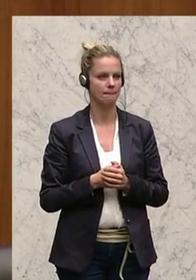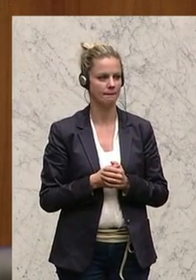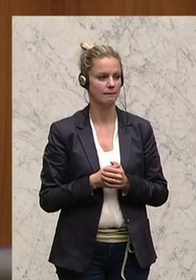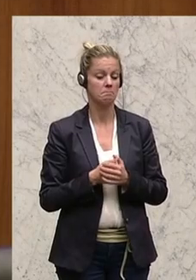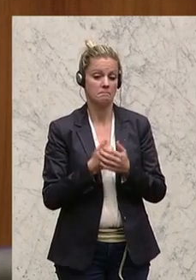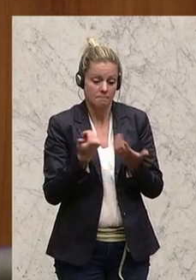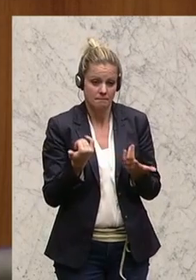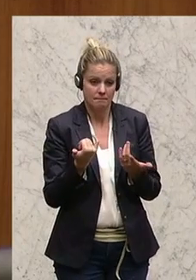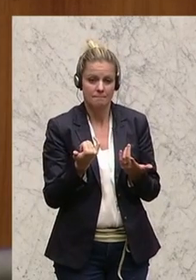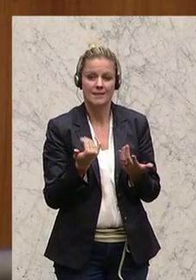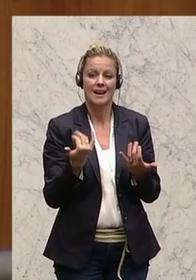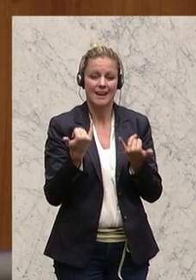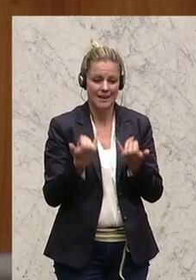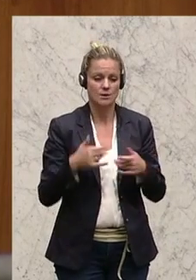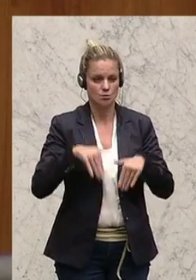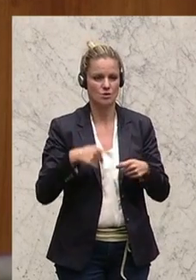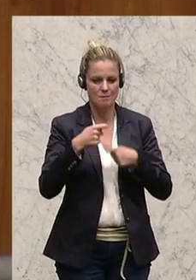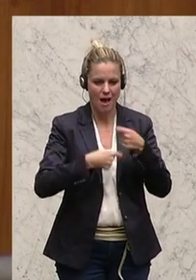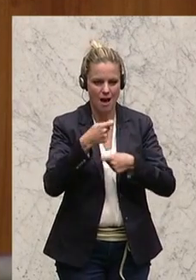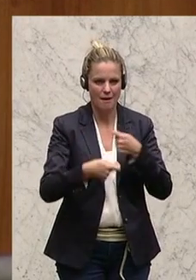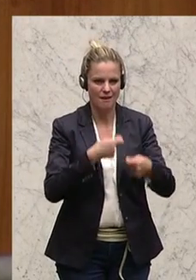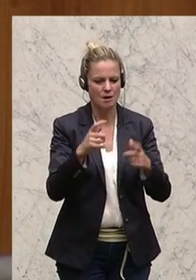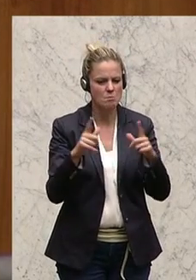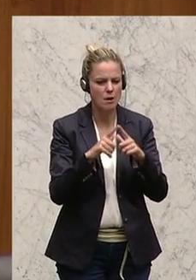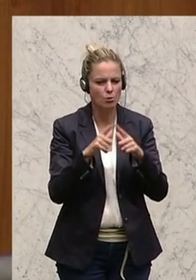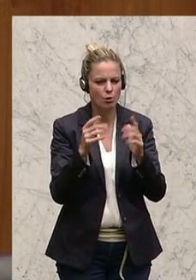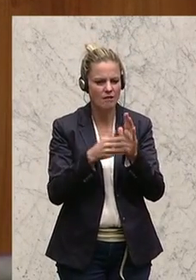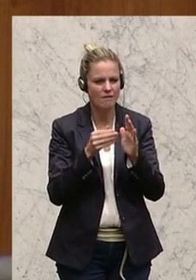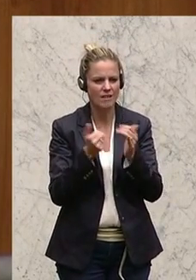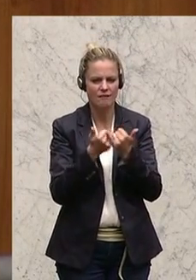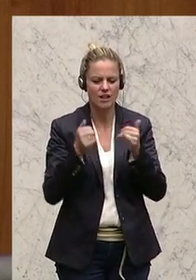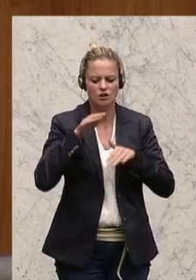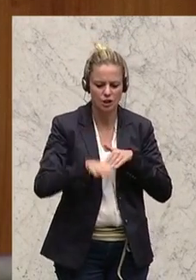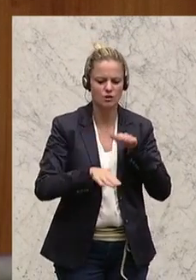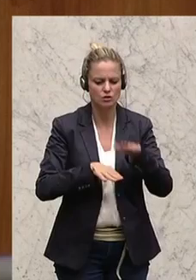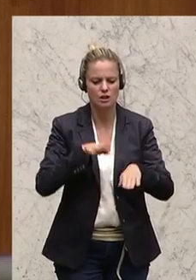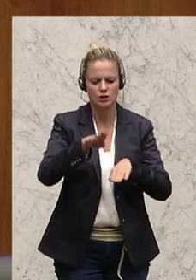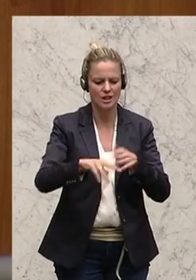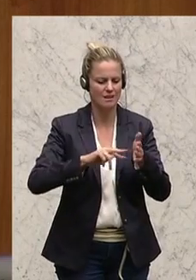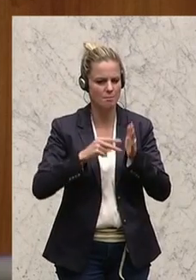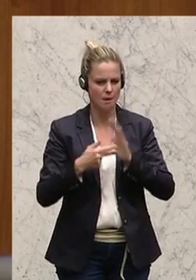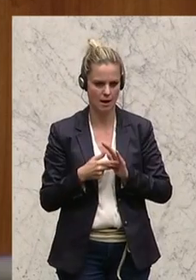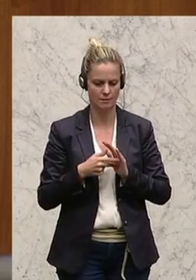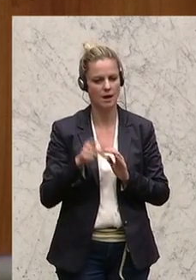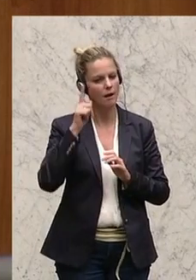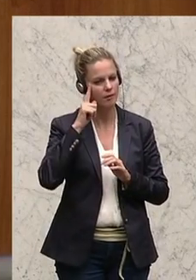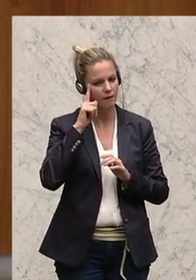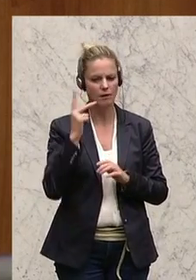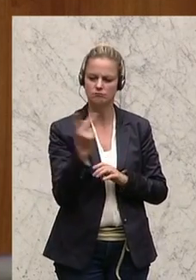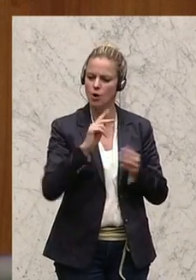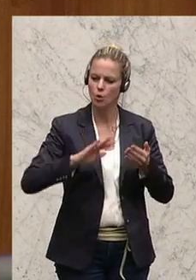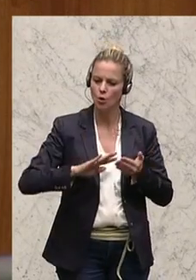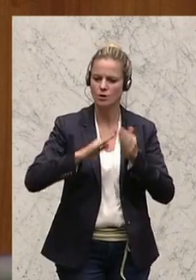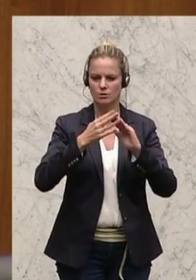Methodik, wie wir dorthin kommen. Und das ist, glaube ich, gerechtfertigt, dass wir hier eine durchaus konstruktive Auseinandersetzung führen.